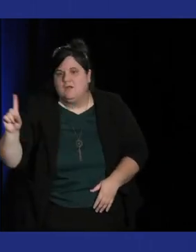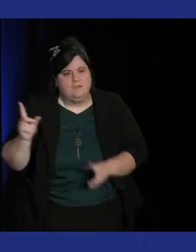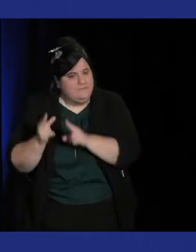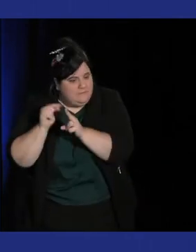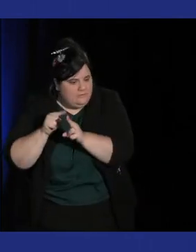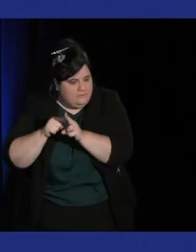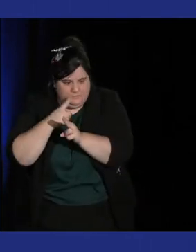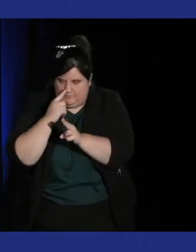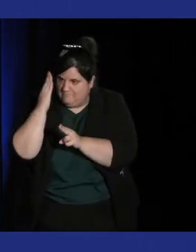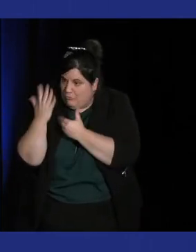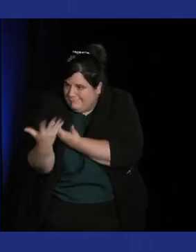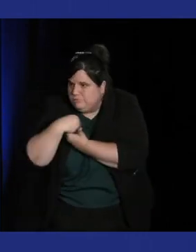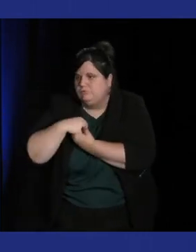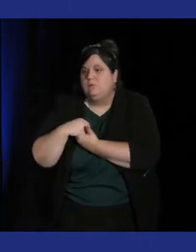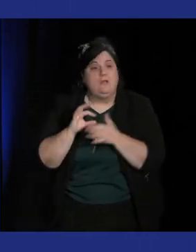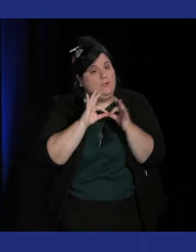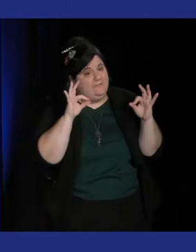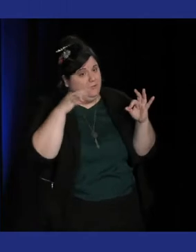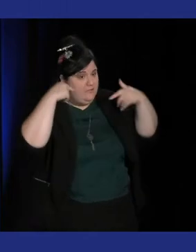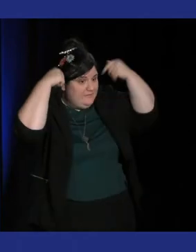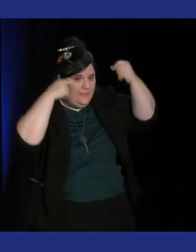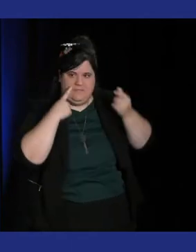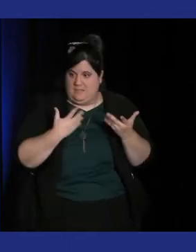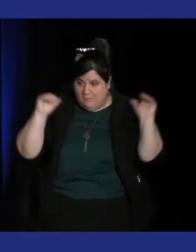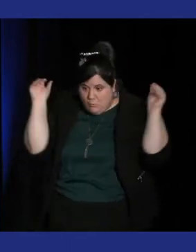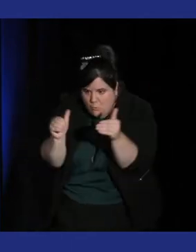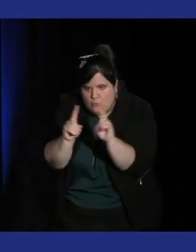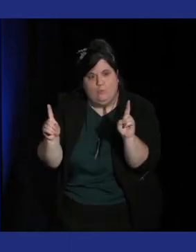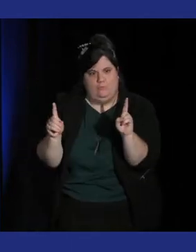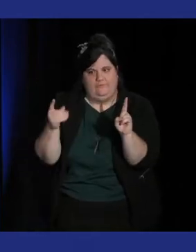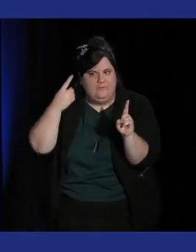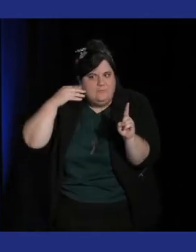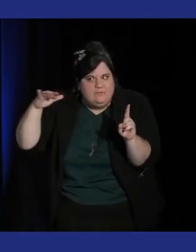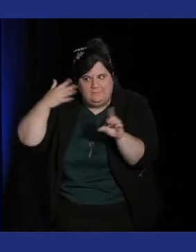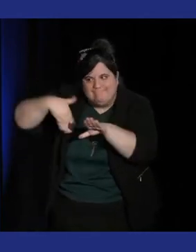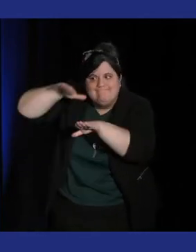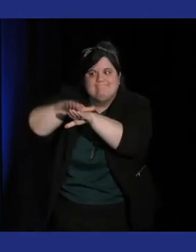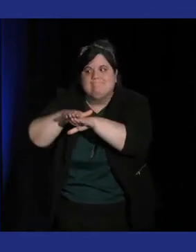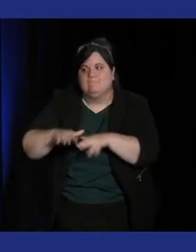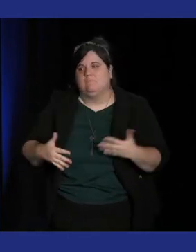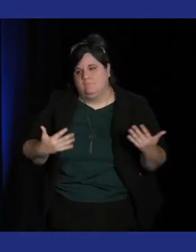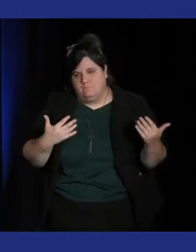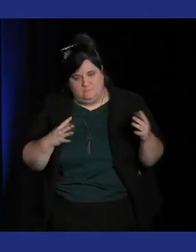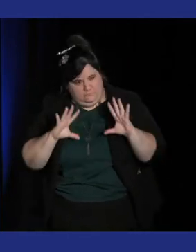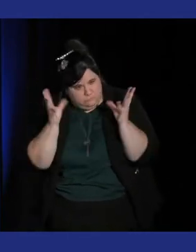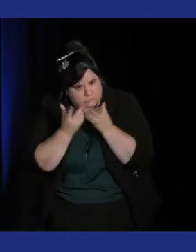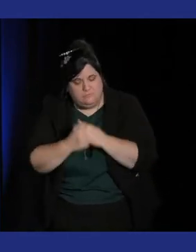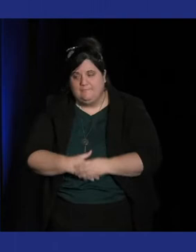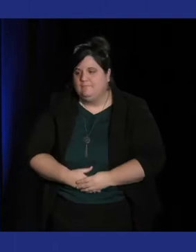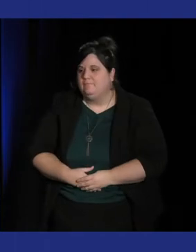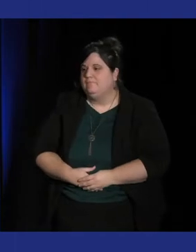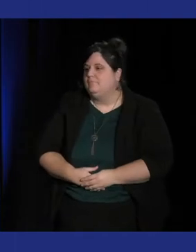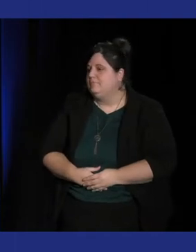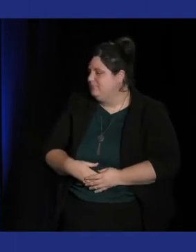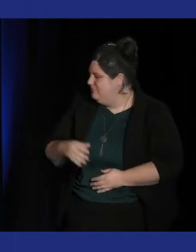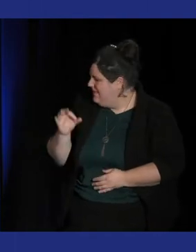là elle fait partie intégrante de l'histoire mais en même temps c'est pas que ça et du coup ça marque Ce qui est intéressant c'est que c'est des jeux, des licences dans